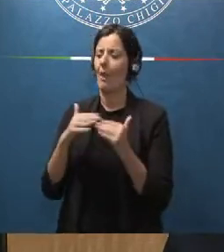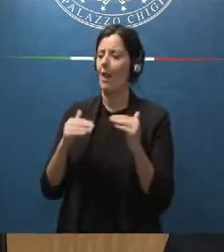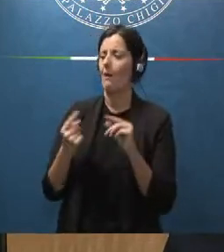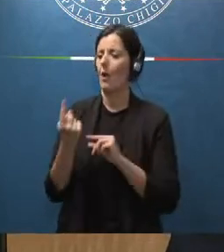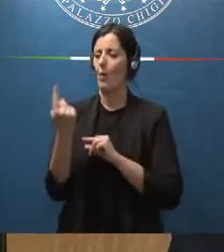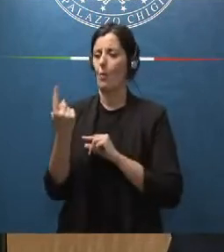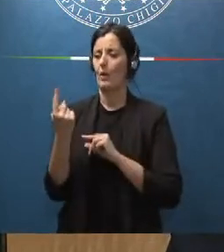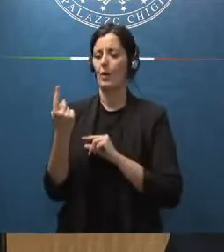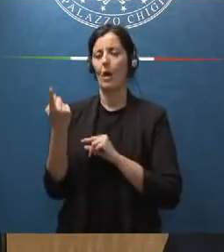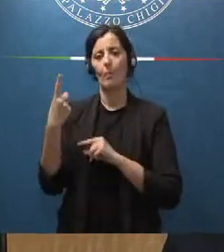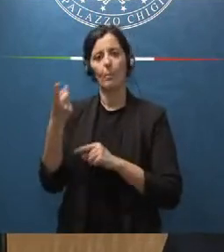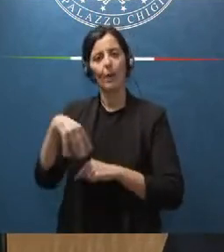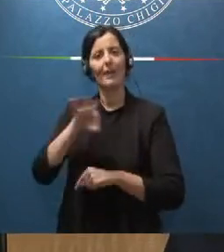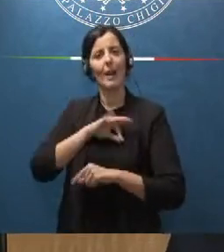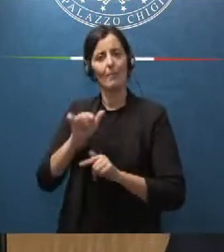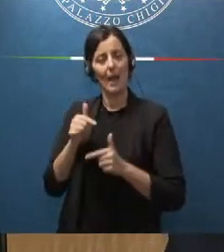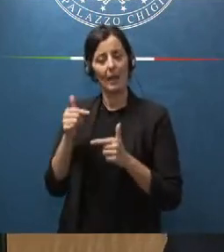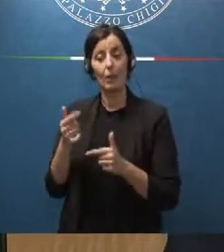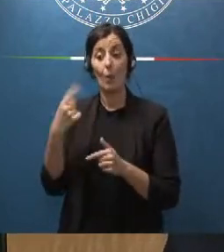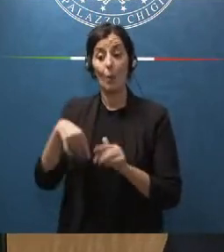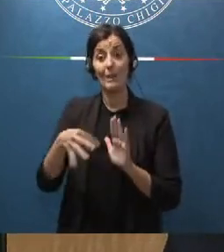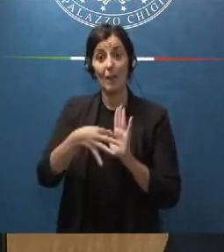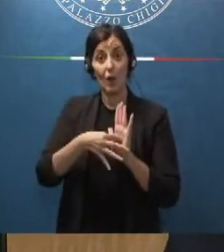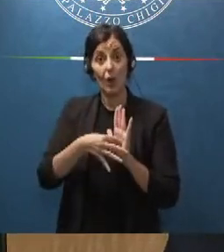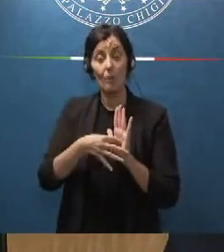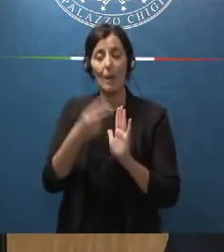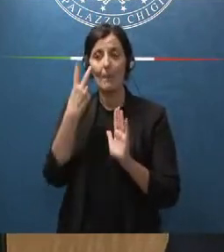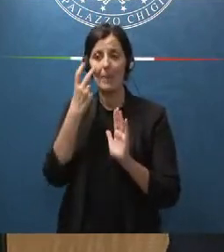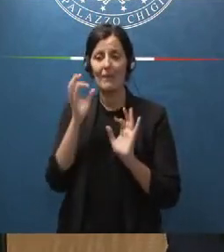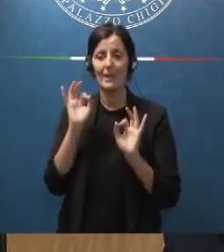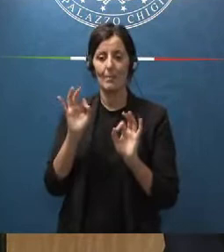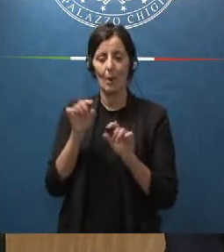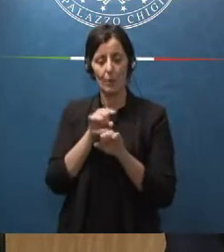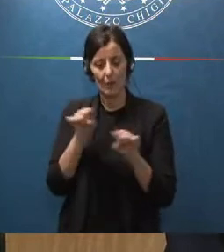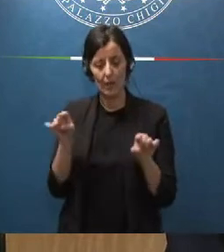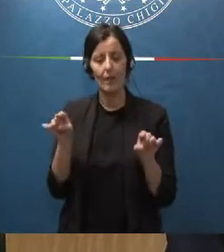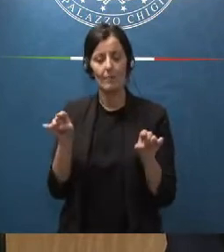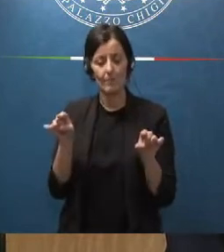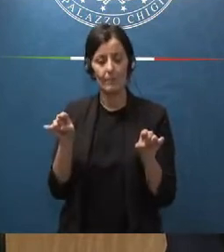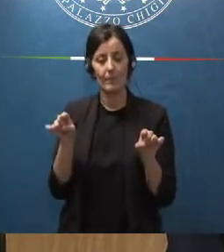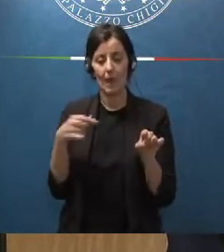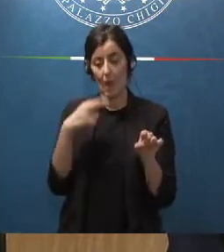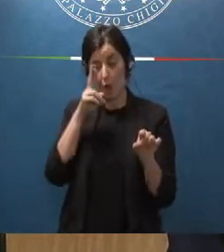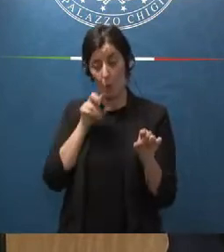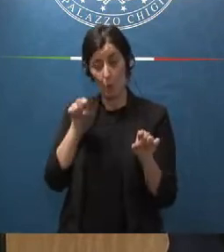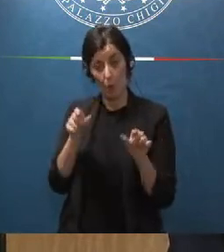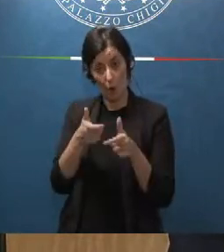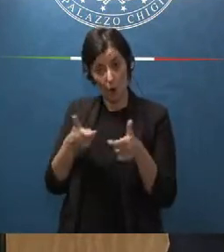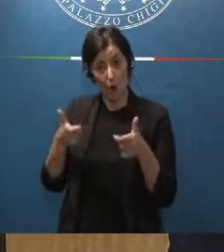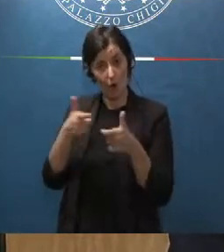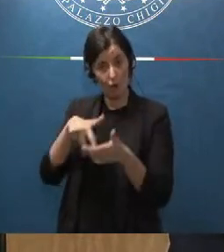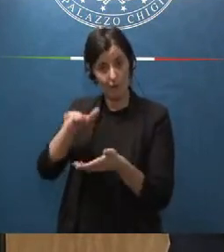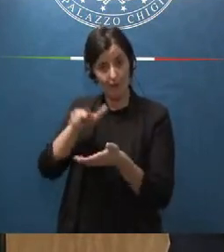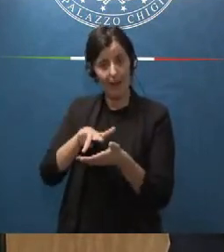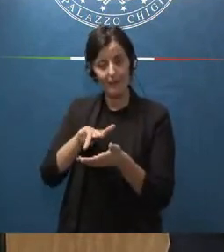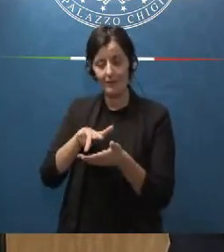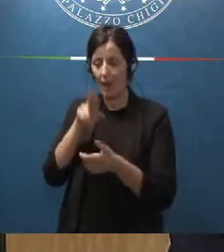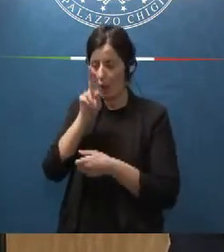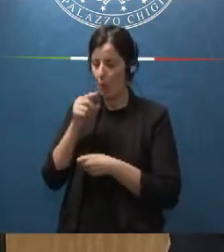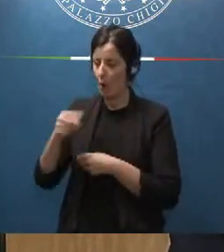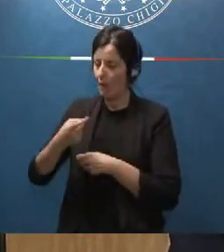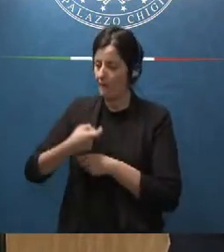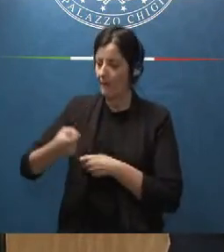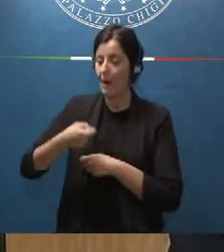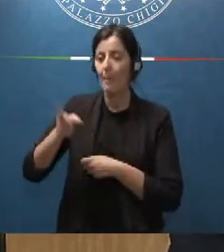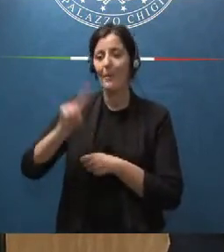merito questa norma prevede che si consolidi questo ruolo del collegio di garanzia per gli sport